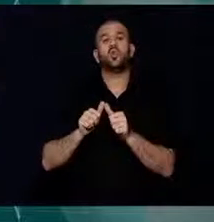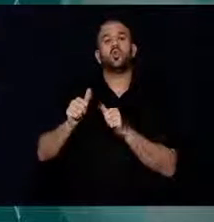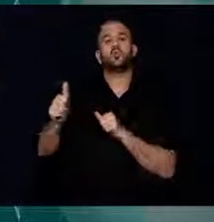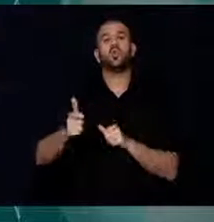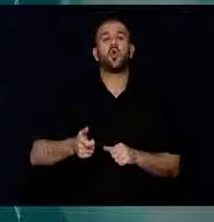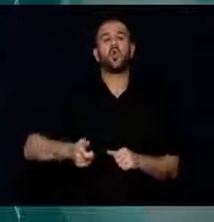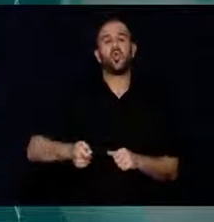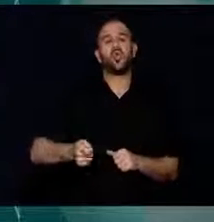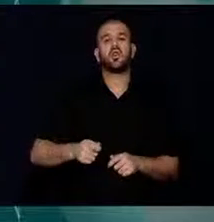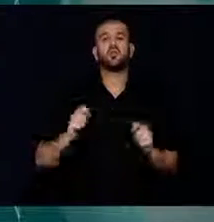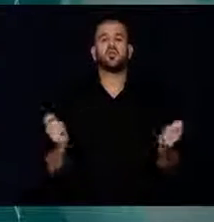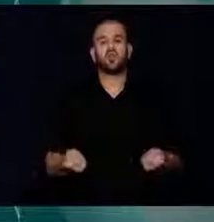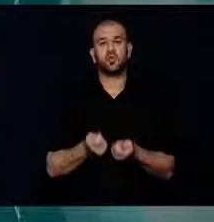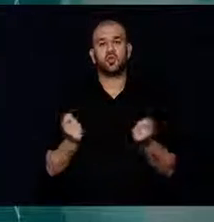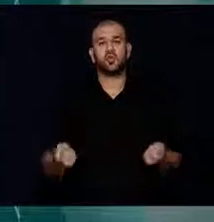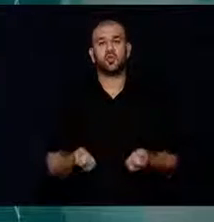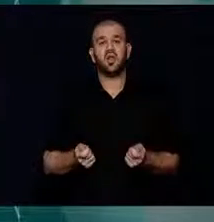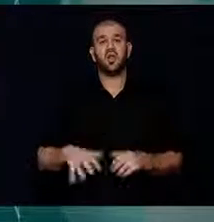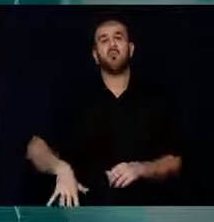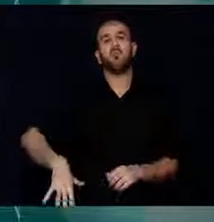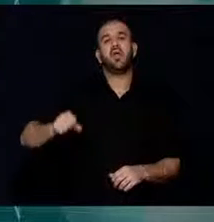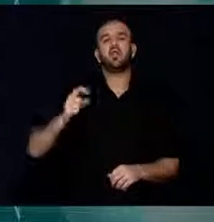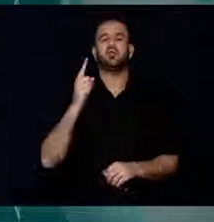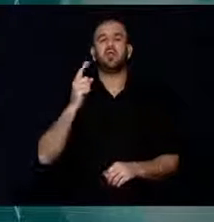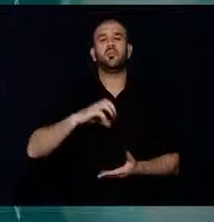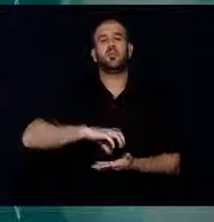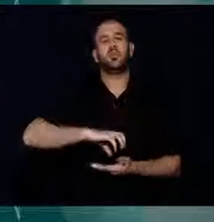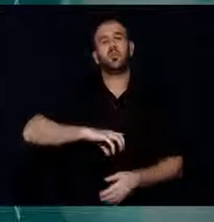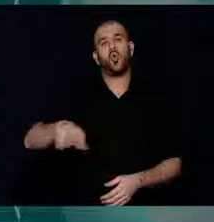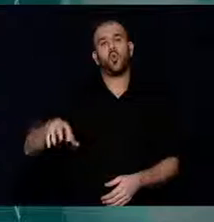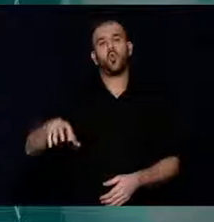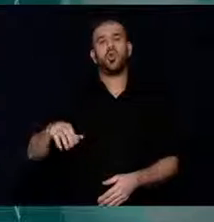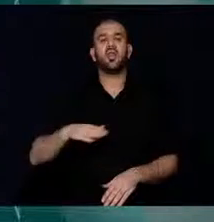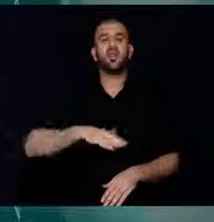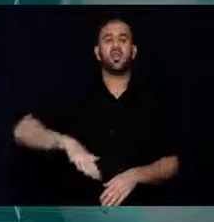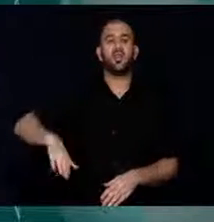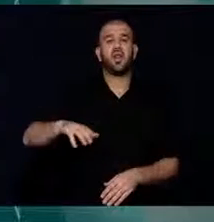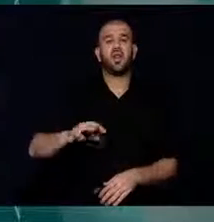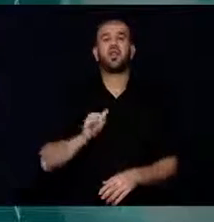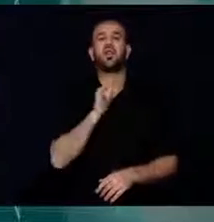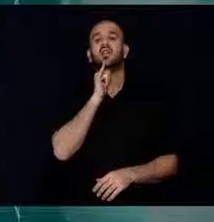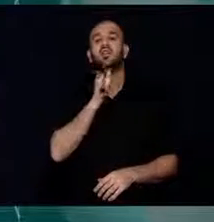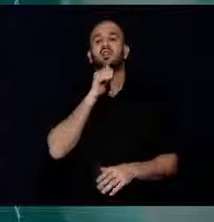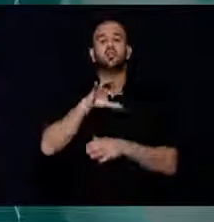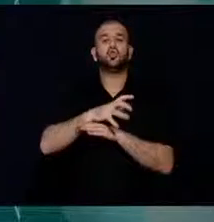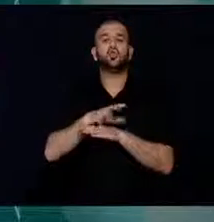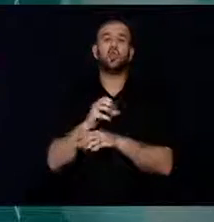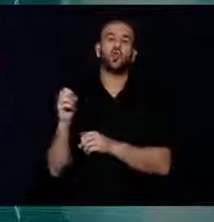Törende ayrıca, İrfan Nadir, 18 yaş üstü engelli